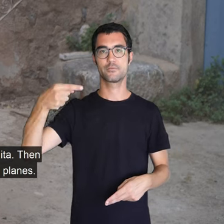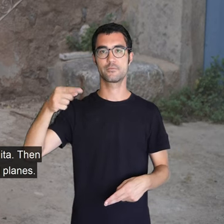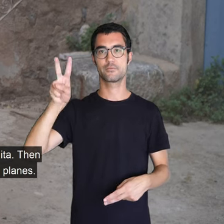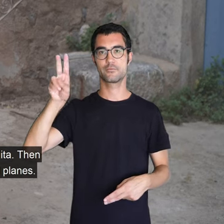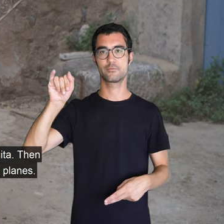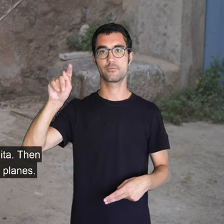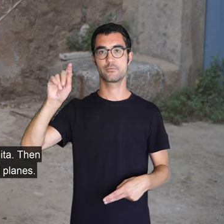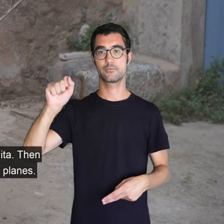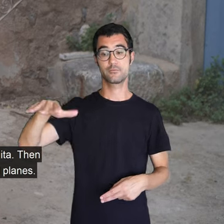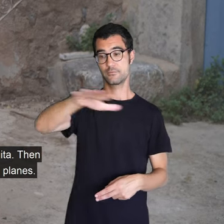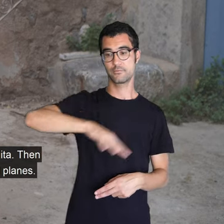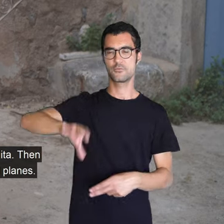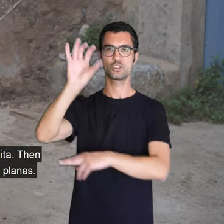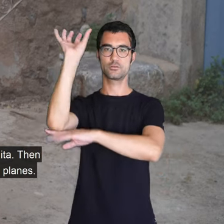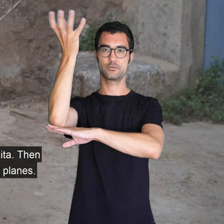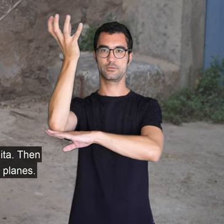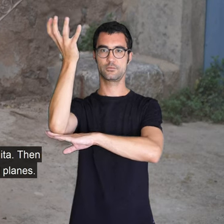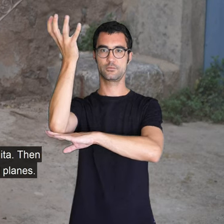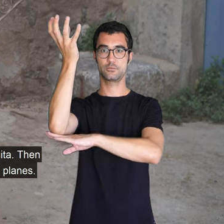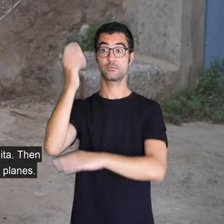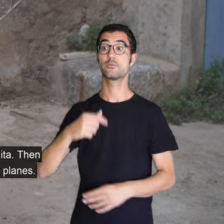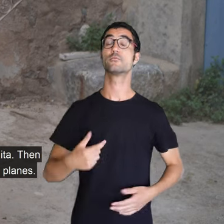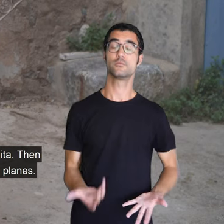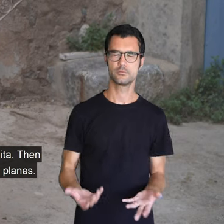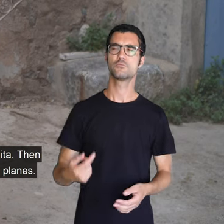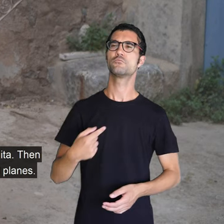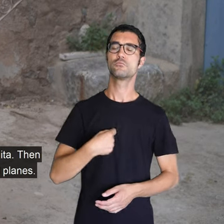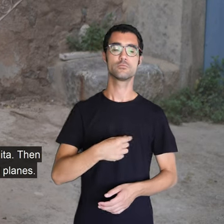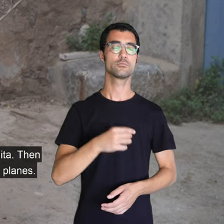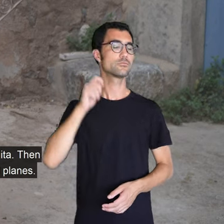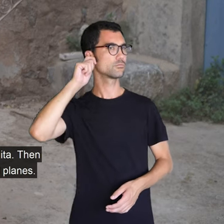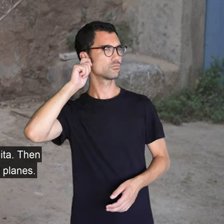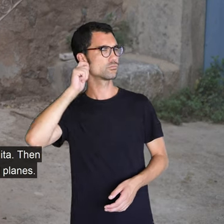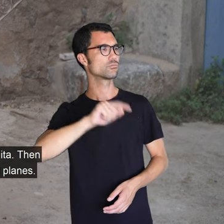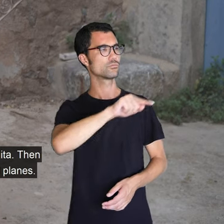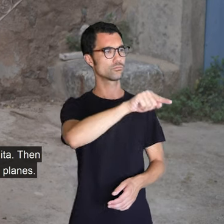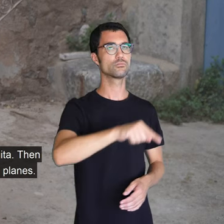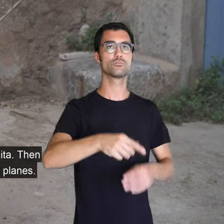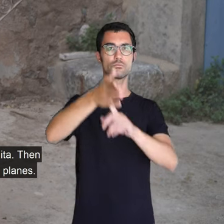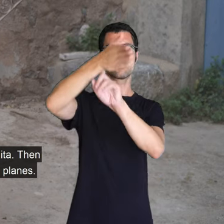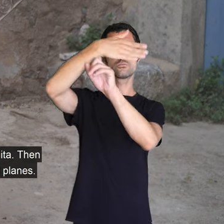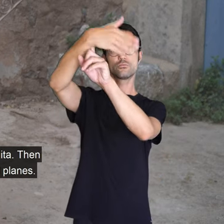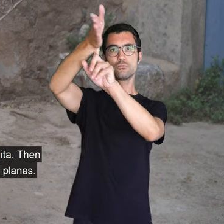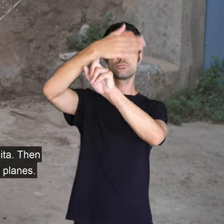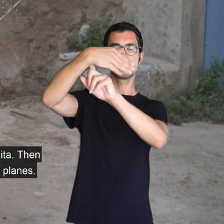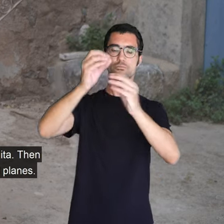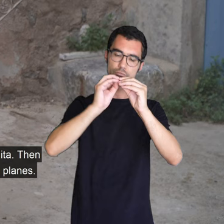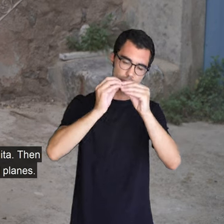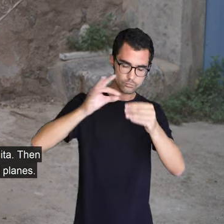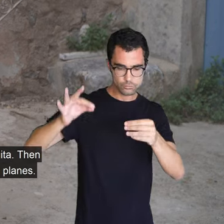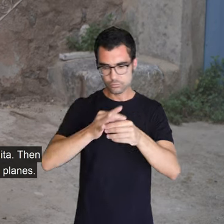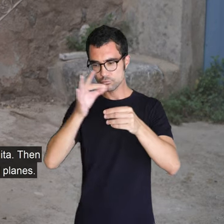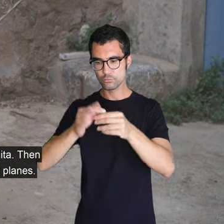allà. i després vaig anar amb una altra senyora que feia banderins, que era pels camerots dels barcos i